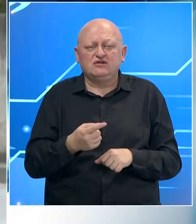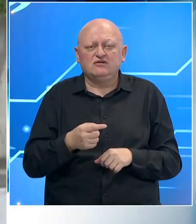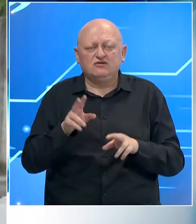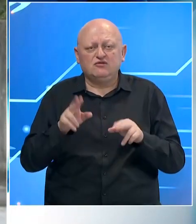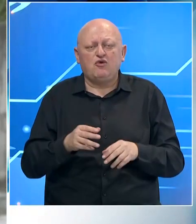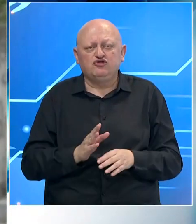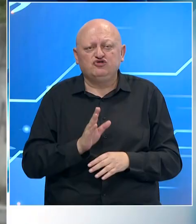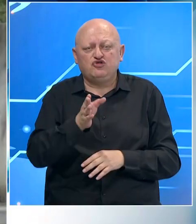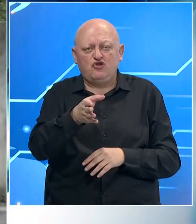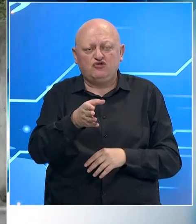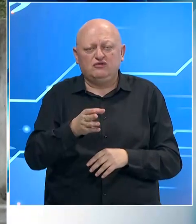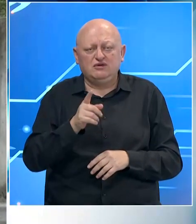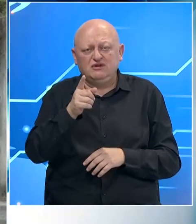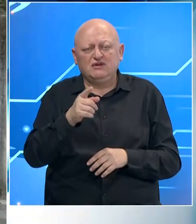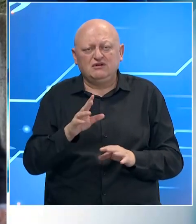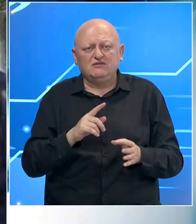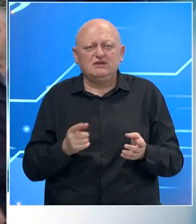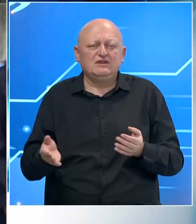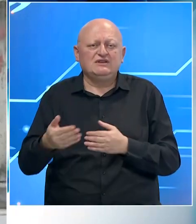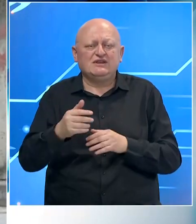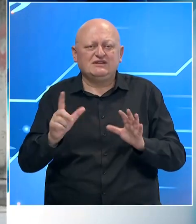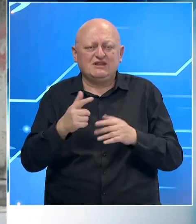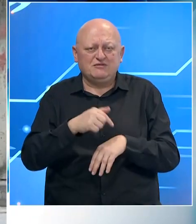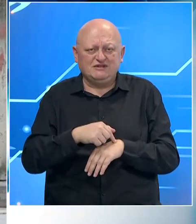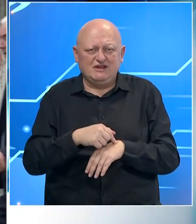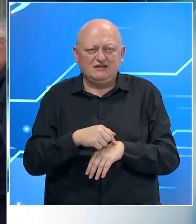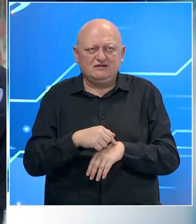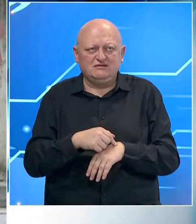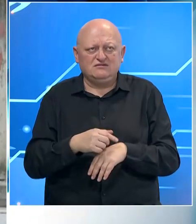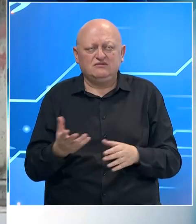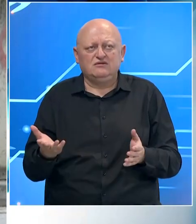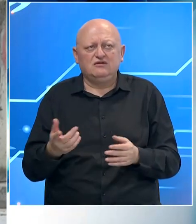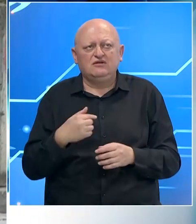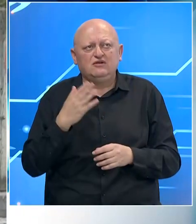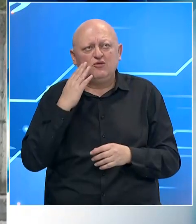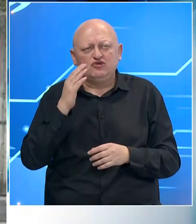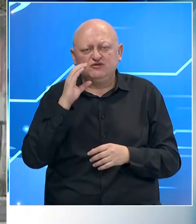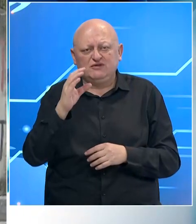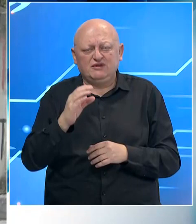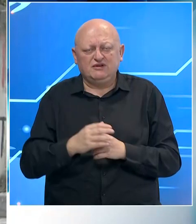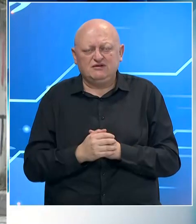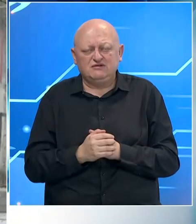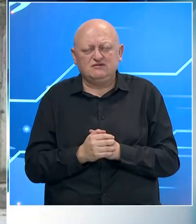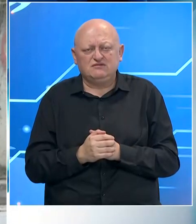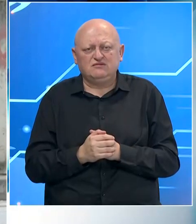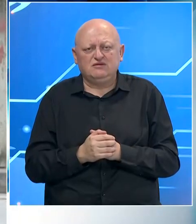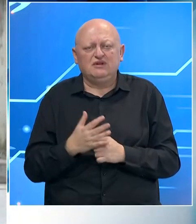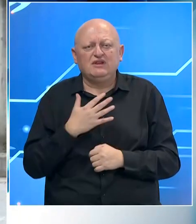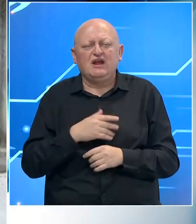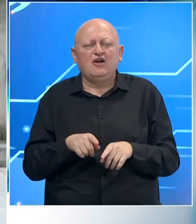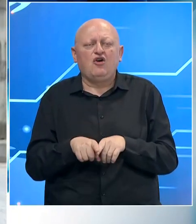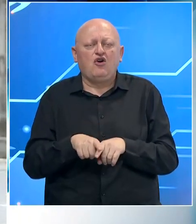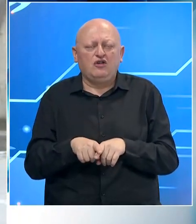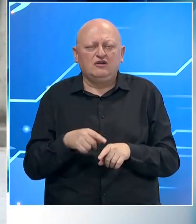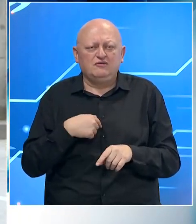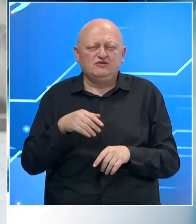moći doći tamo negdje iza 17 sati, i tako da, evo, poštovani gladaoci i drage kolege, mi